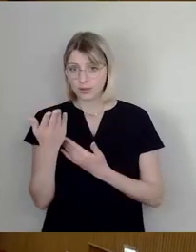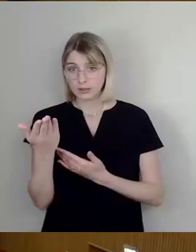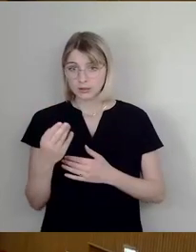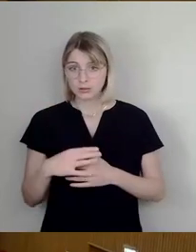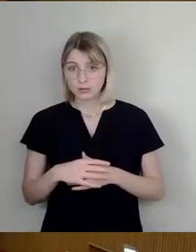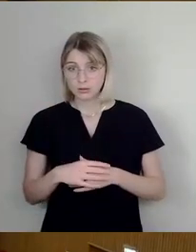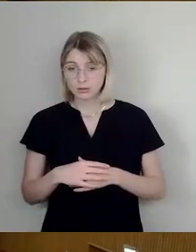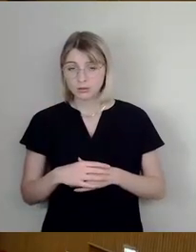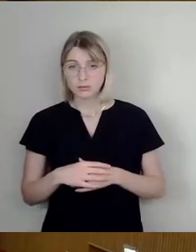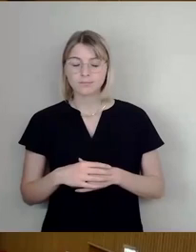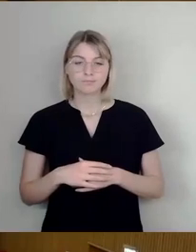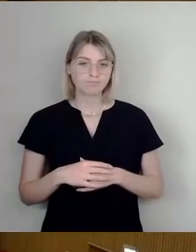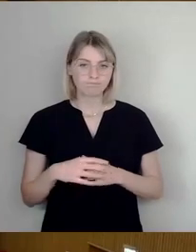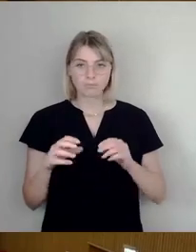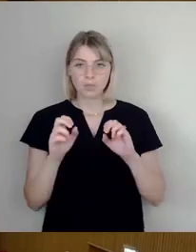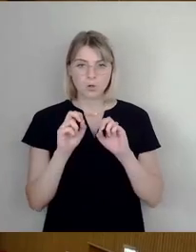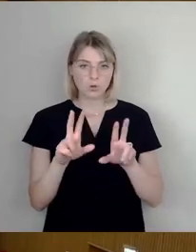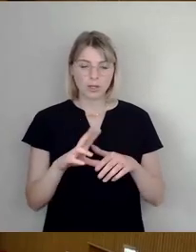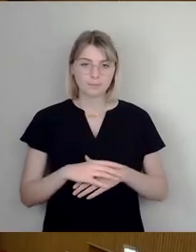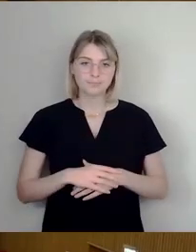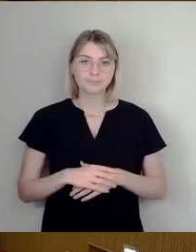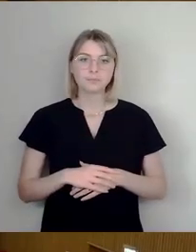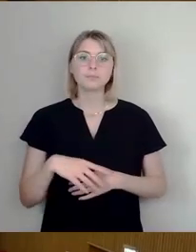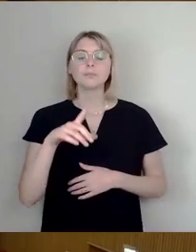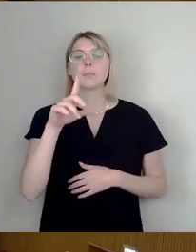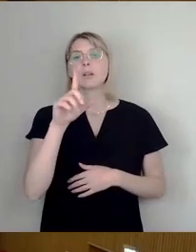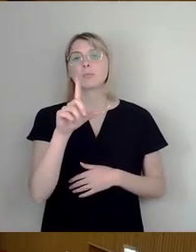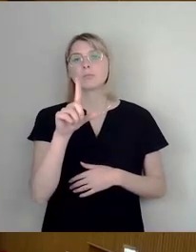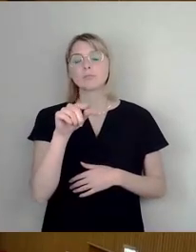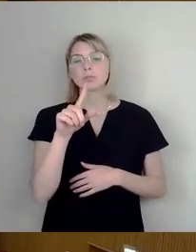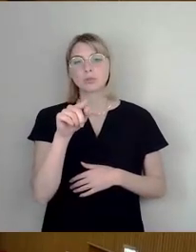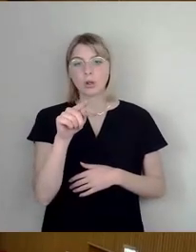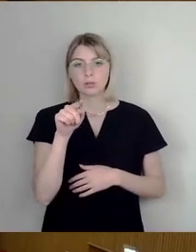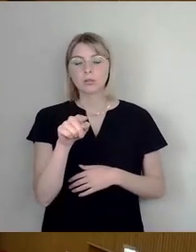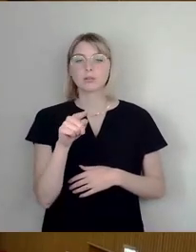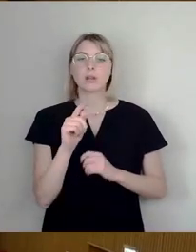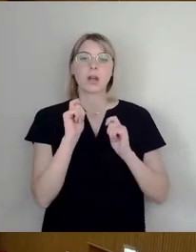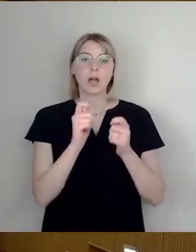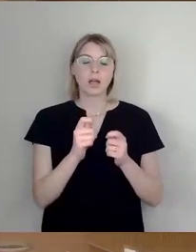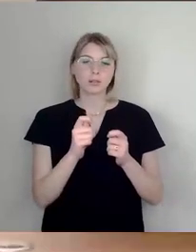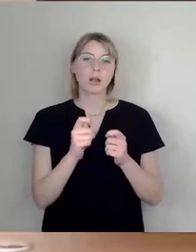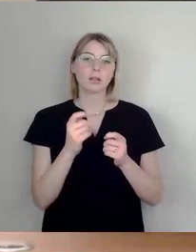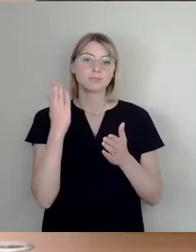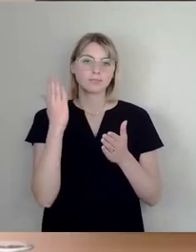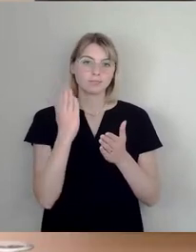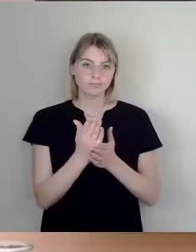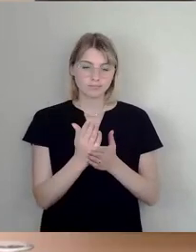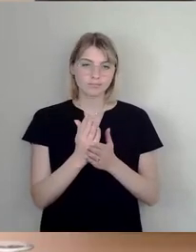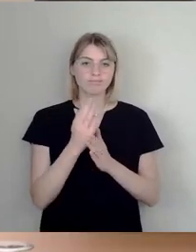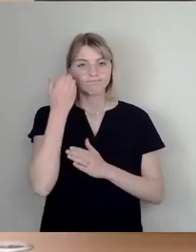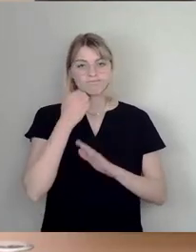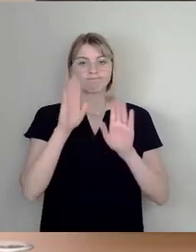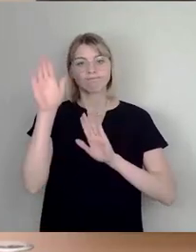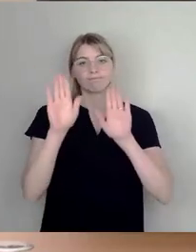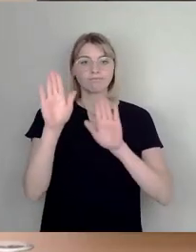Okay. So, da würde ich diesen Antrag auf Beendigung der Sitzung zur Abstimmung stellen. Wer